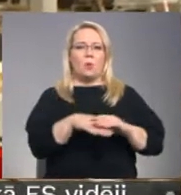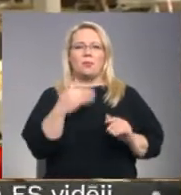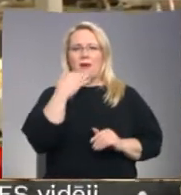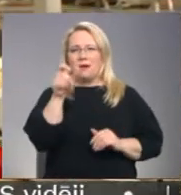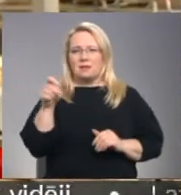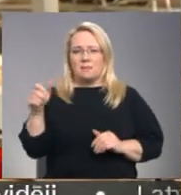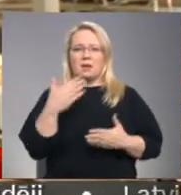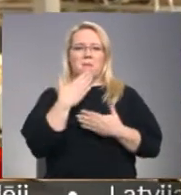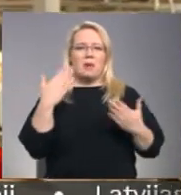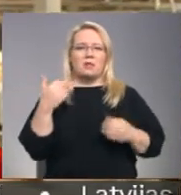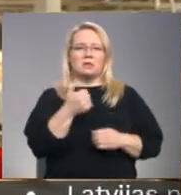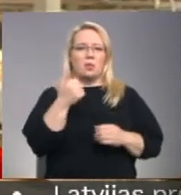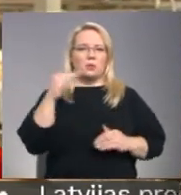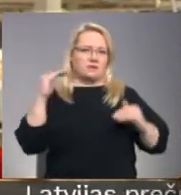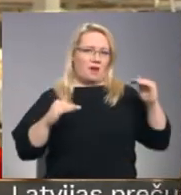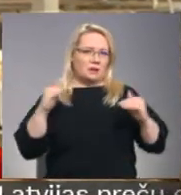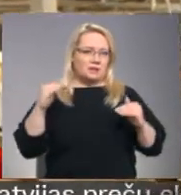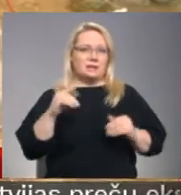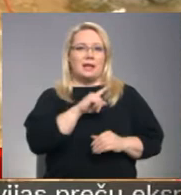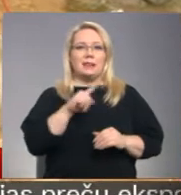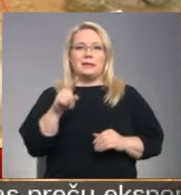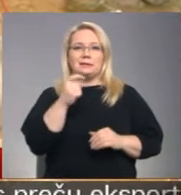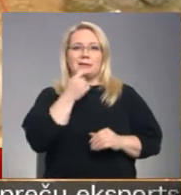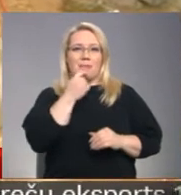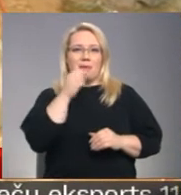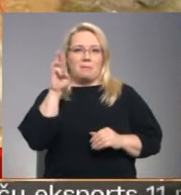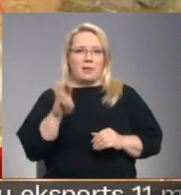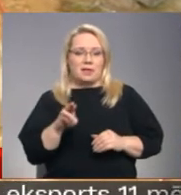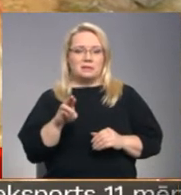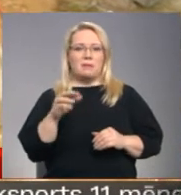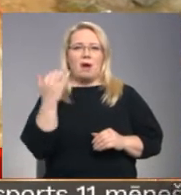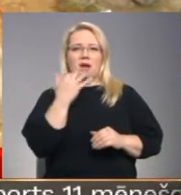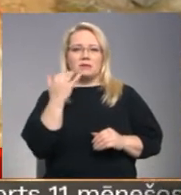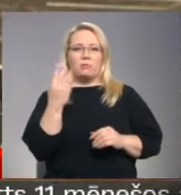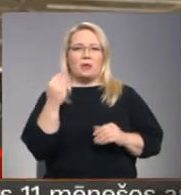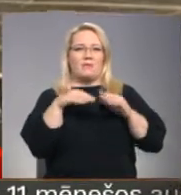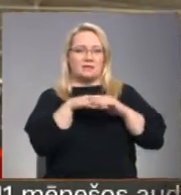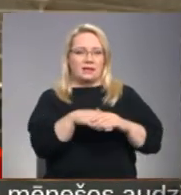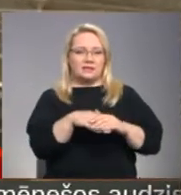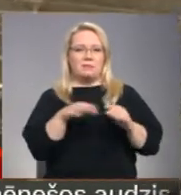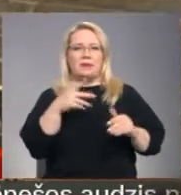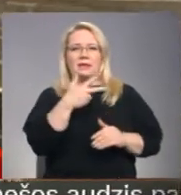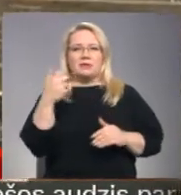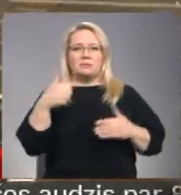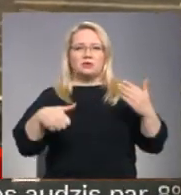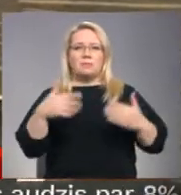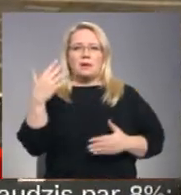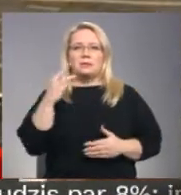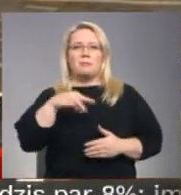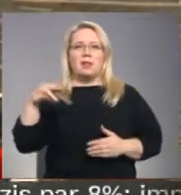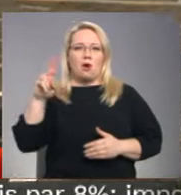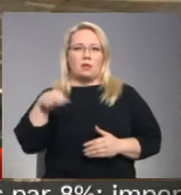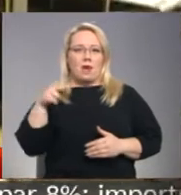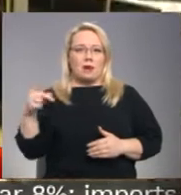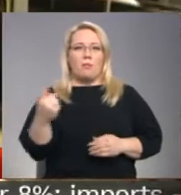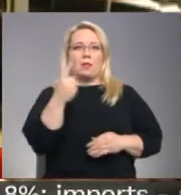pēdējos gados ir svārstīgs. Pērni līdz septembrim ārvalstu tiešās investīcijas Latvijā sasniedza 365 miljonus eiro, bet